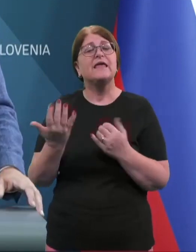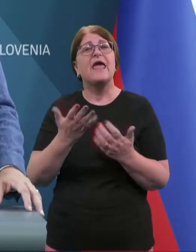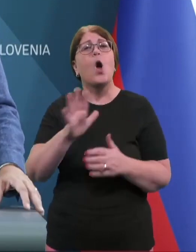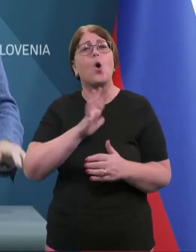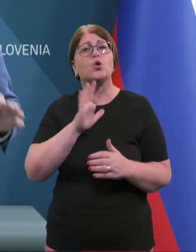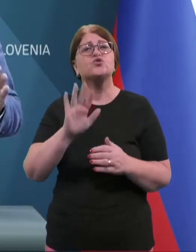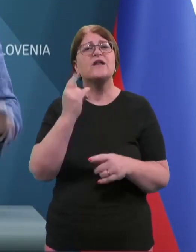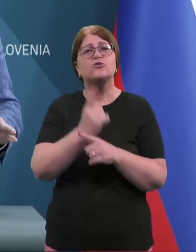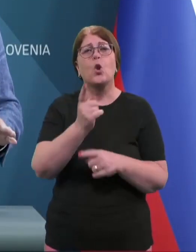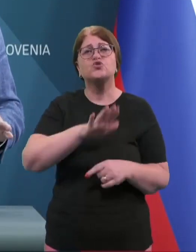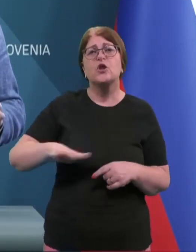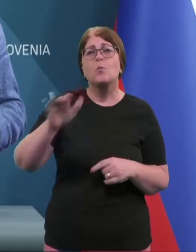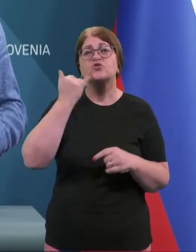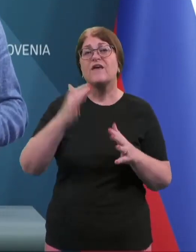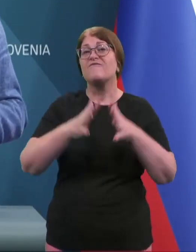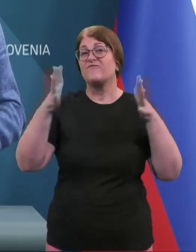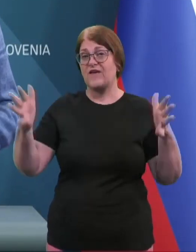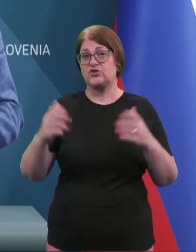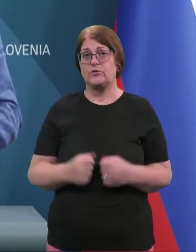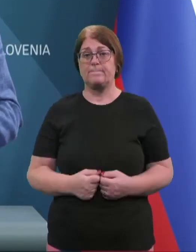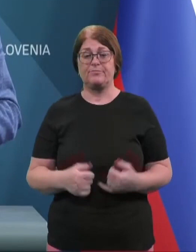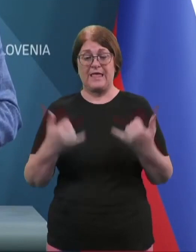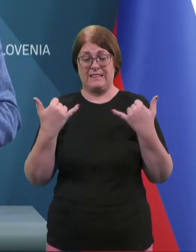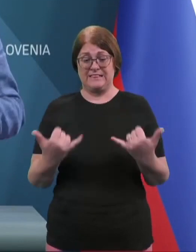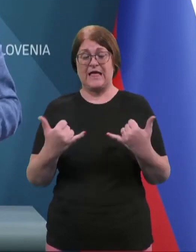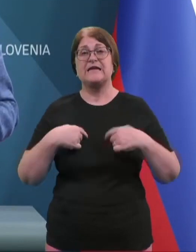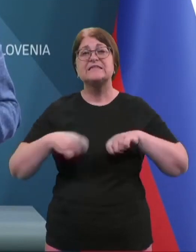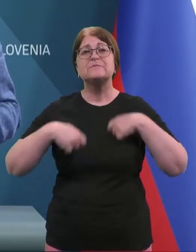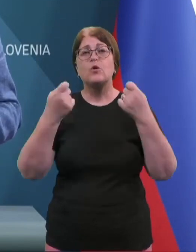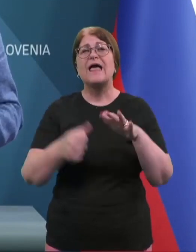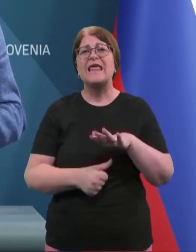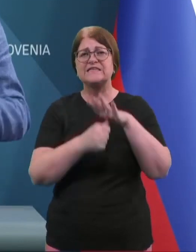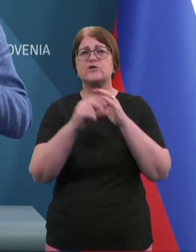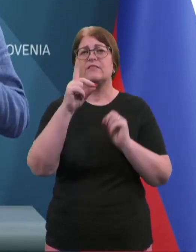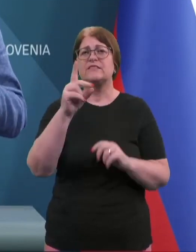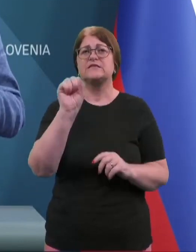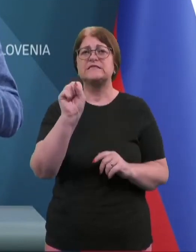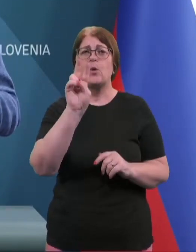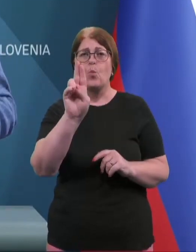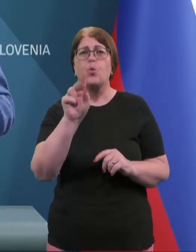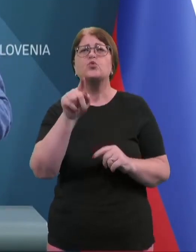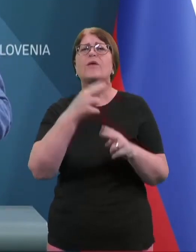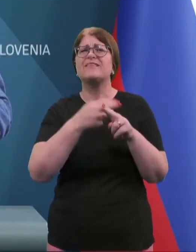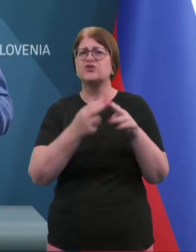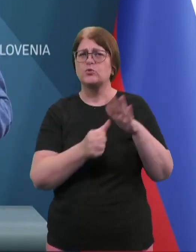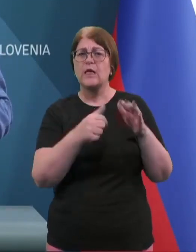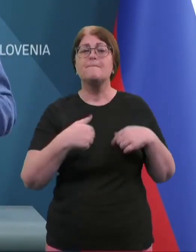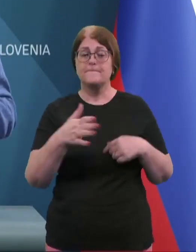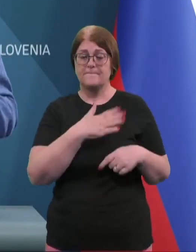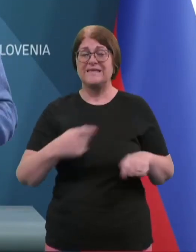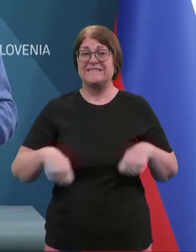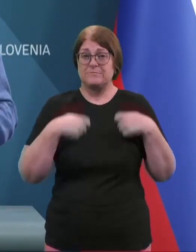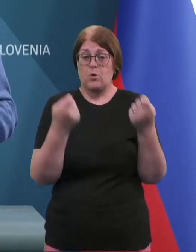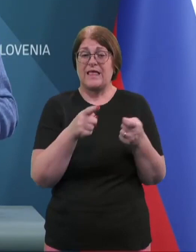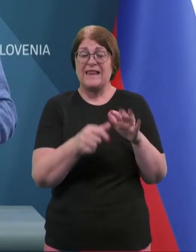Mi smo pa dali instituciji, DSUK je državna institucija, poblastilo, da bo v